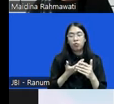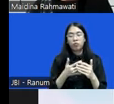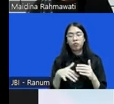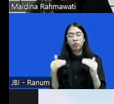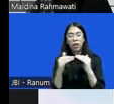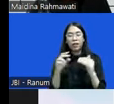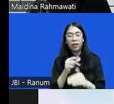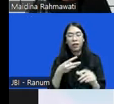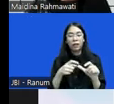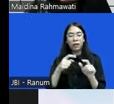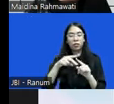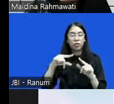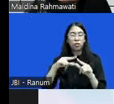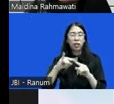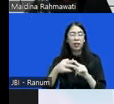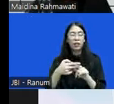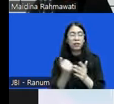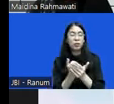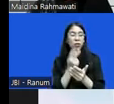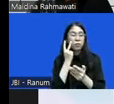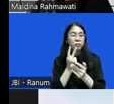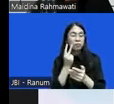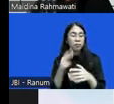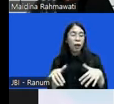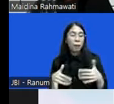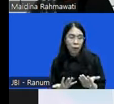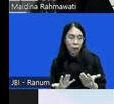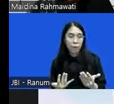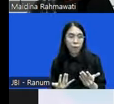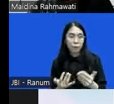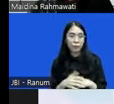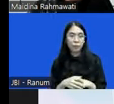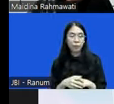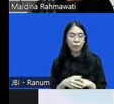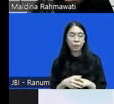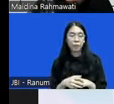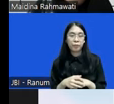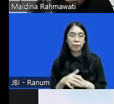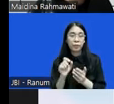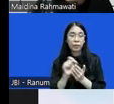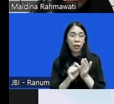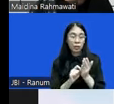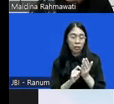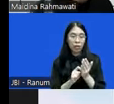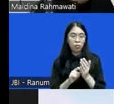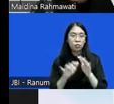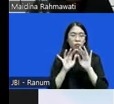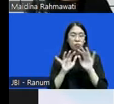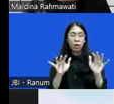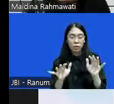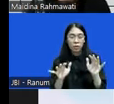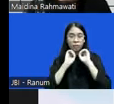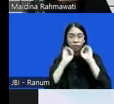hal-hal apa saja sih yang harus kita perhatikan nah disini catatan hal yang diperhatikan itu banyak digaungkan